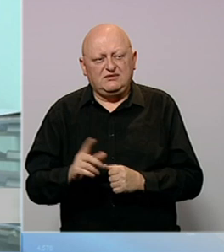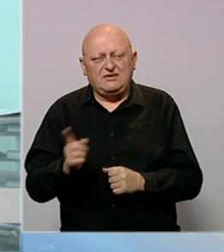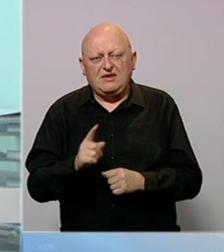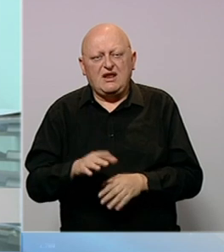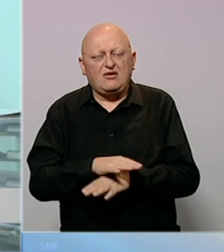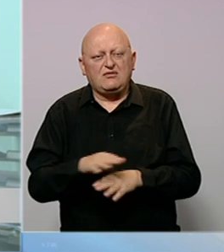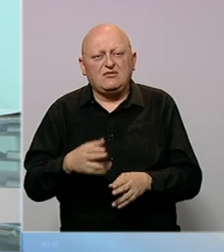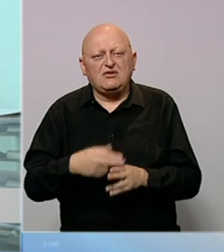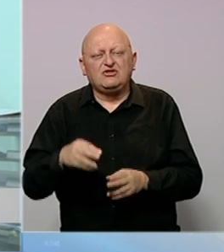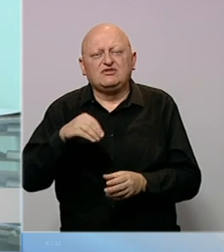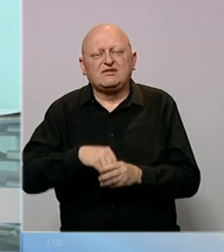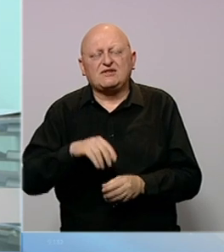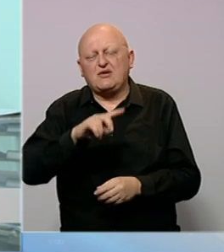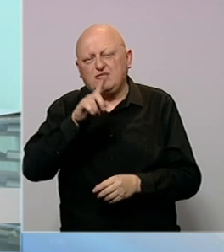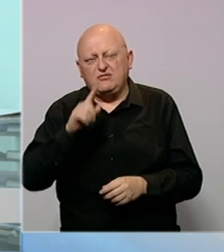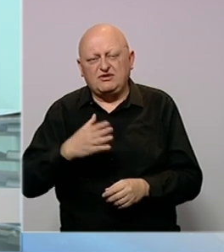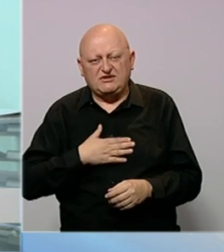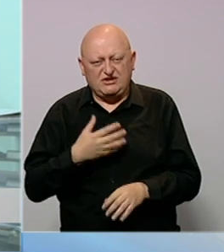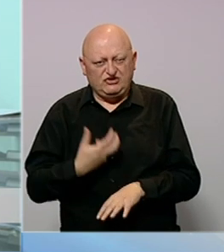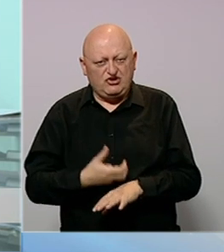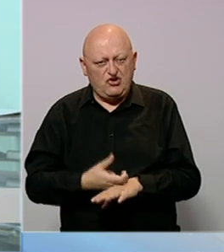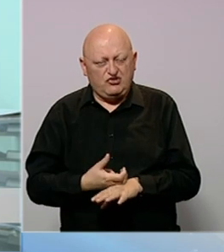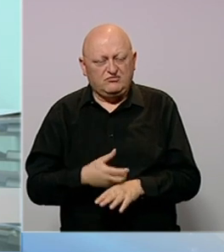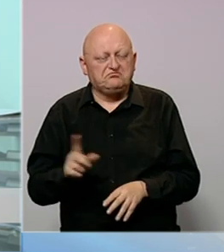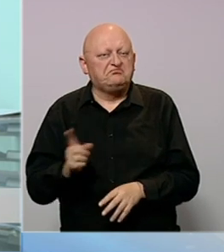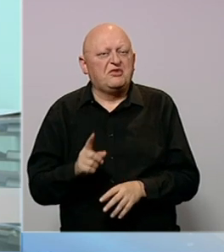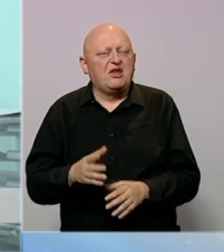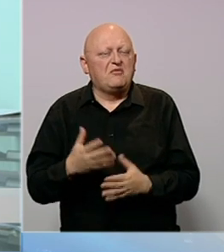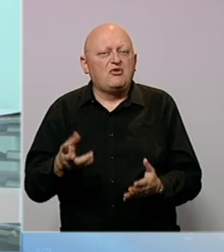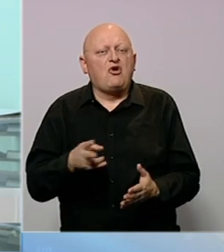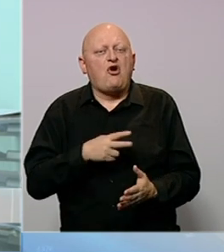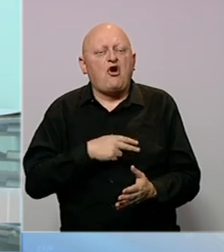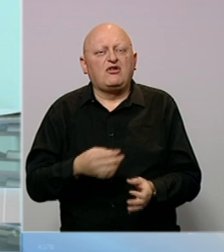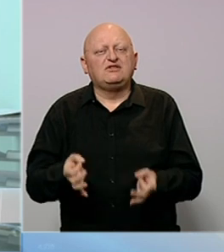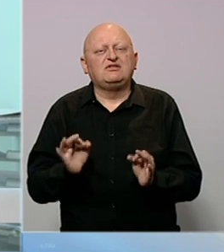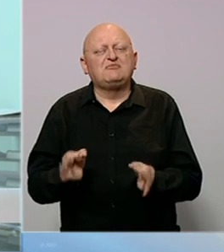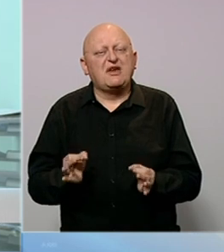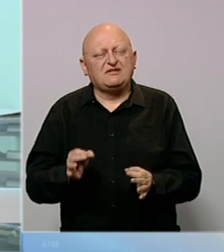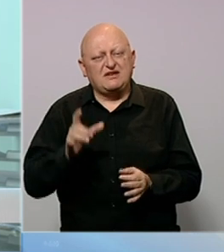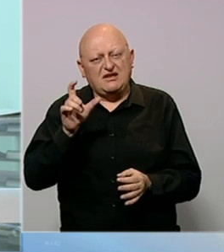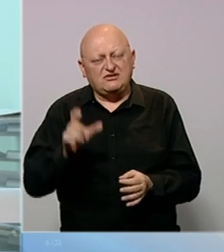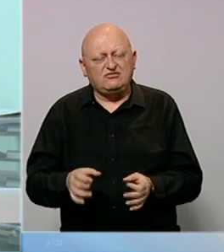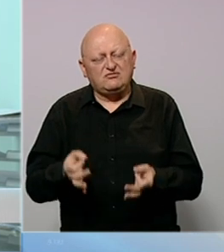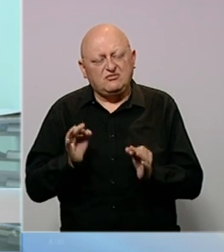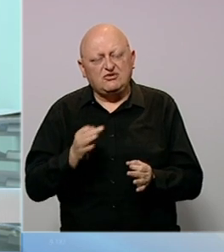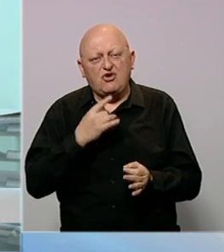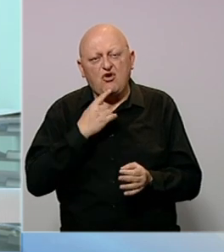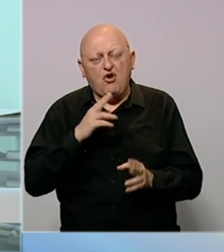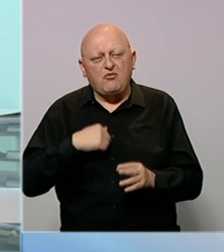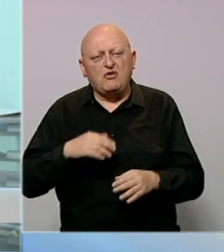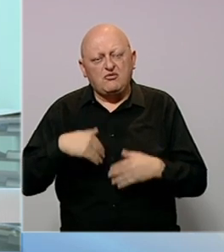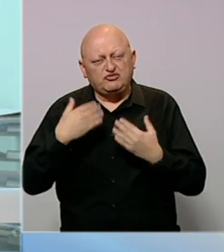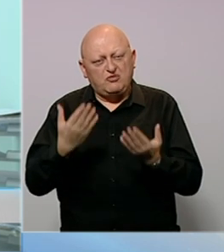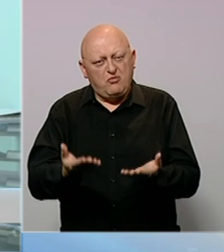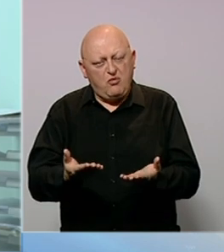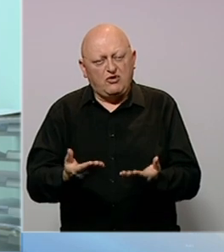ni rješeno stambeno pitanja za naše doktore, nemamo ni odgovarajuću specializaciju. Specializaciju koju mi možemo da